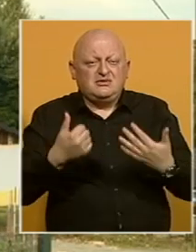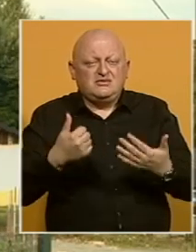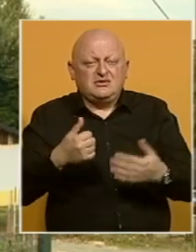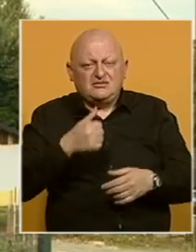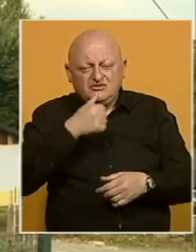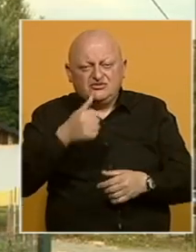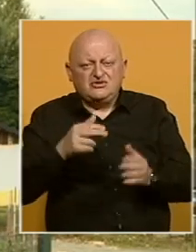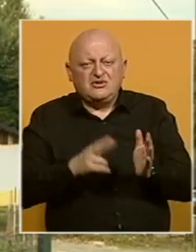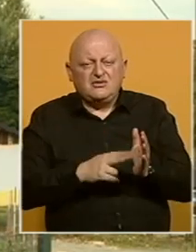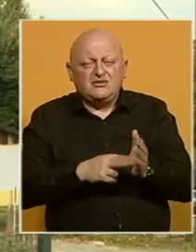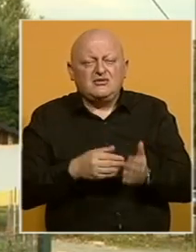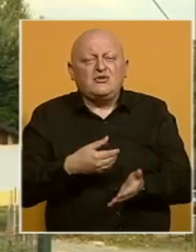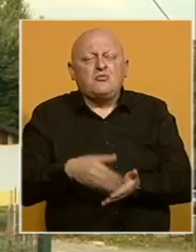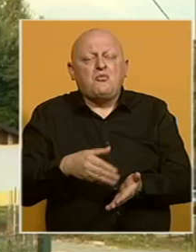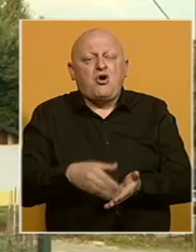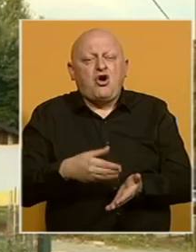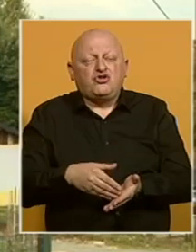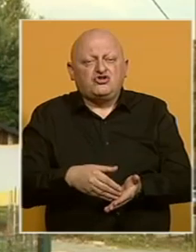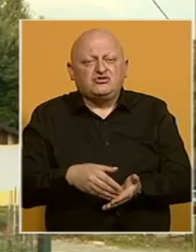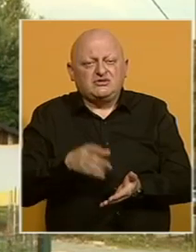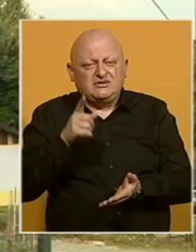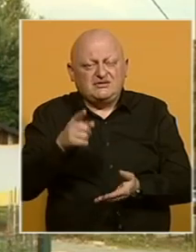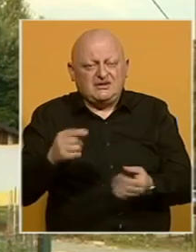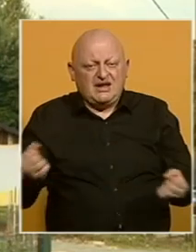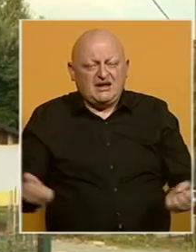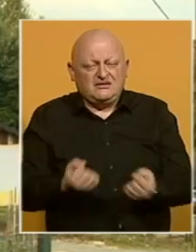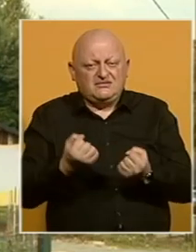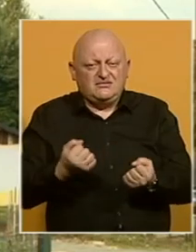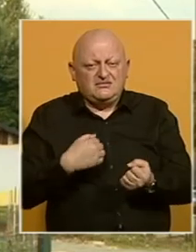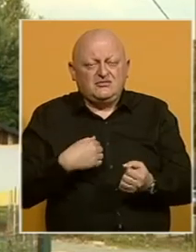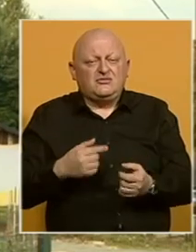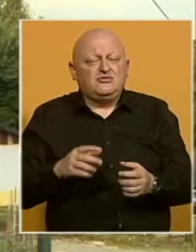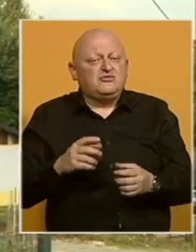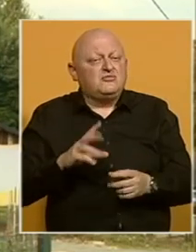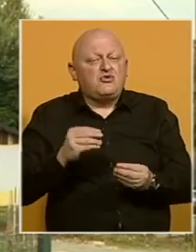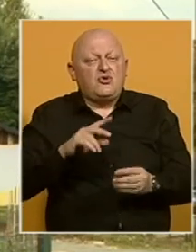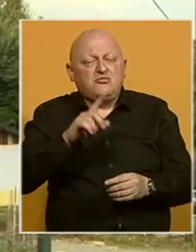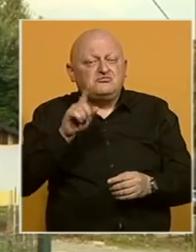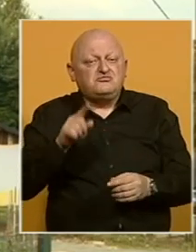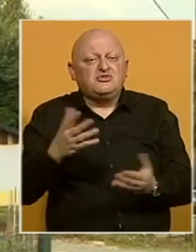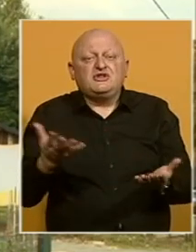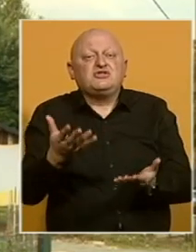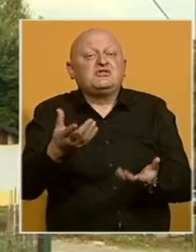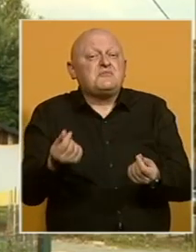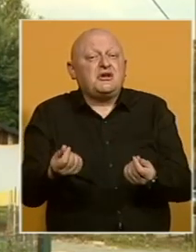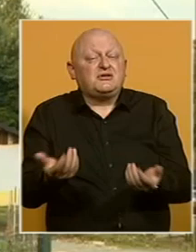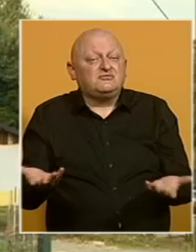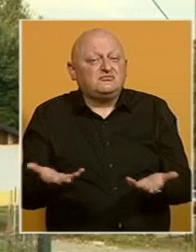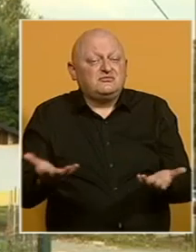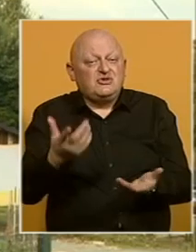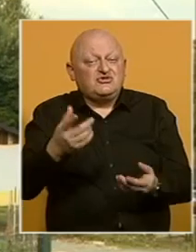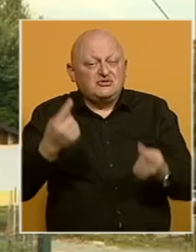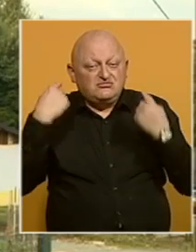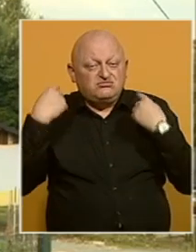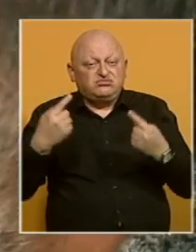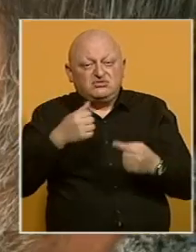miliona maraka potrošeno za te aktivnosti. Ja se stvarno često pitam gdje su ta sredstva, ti tolki